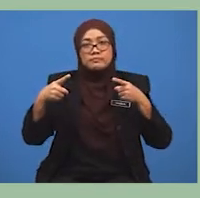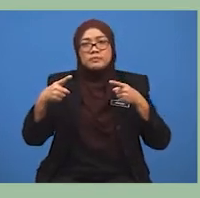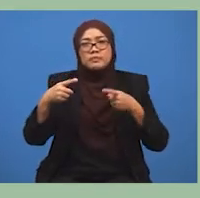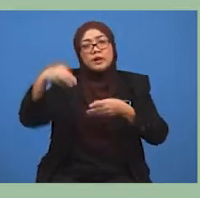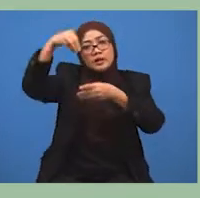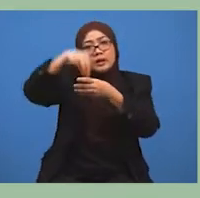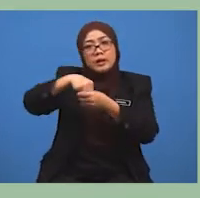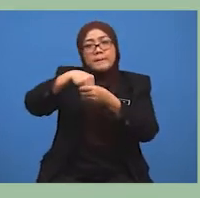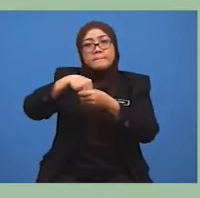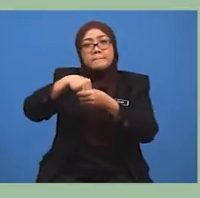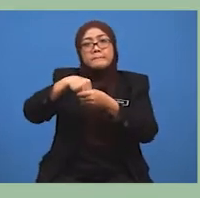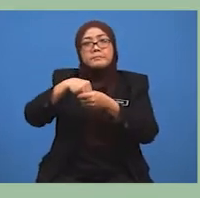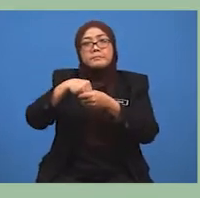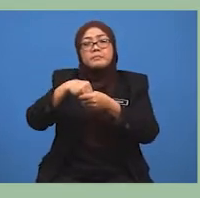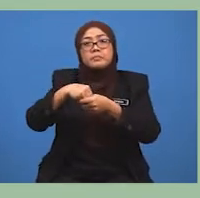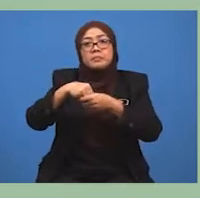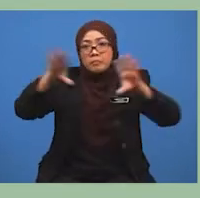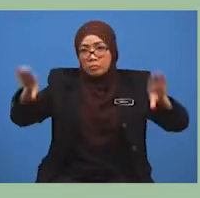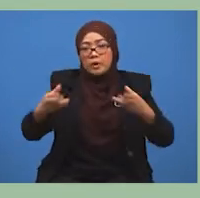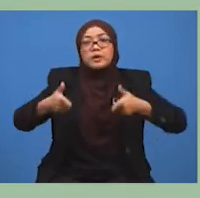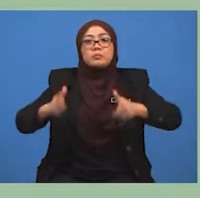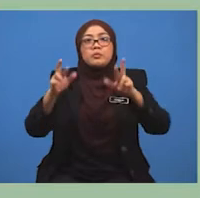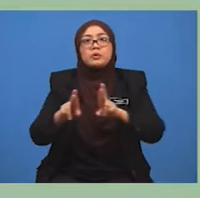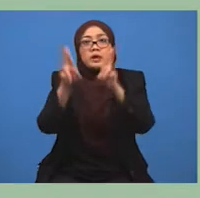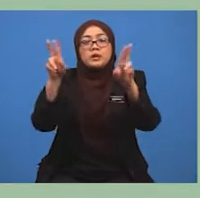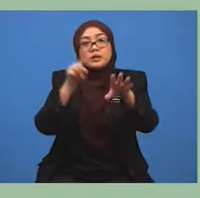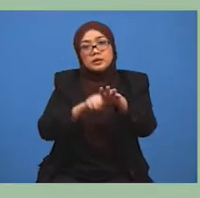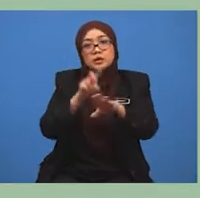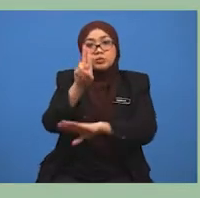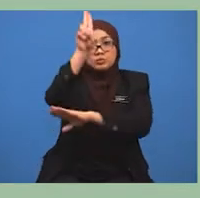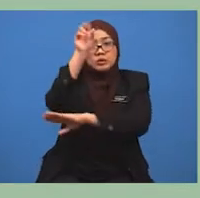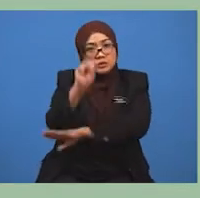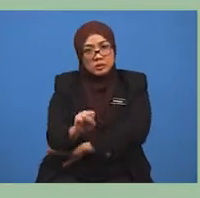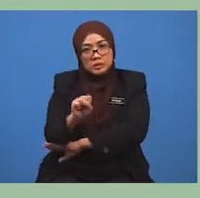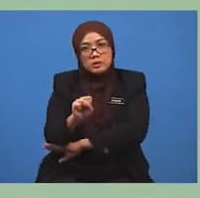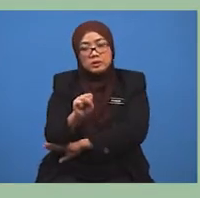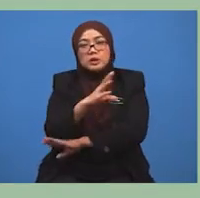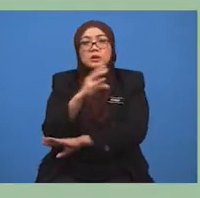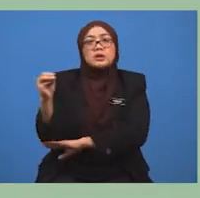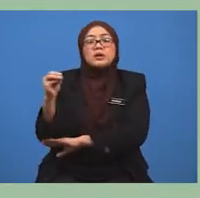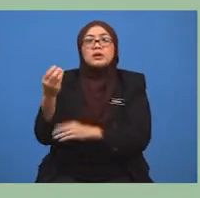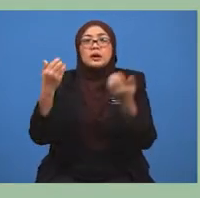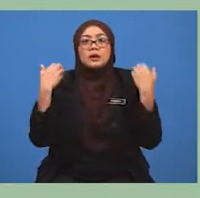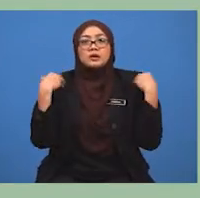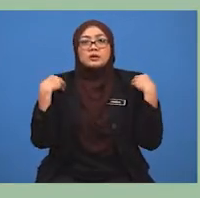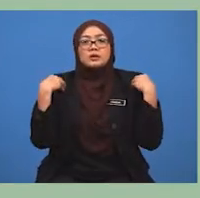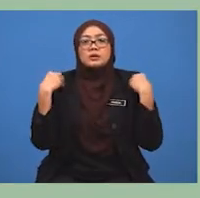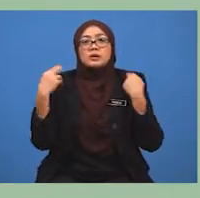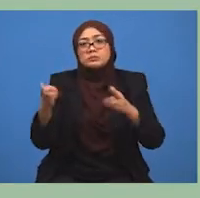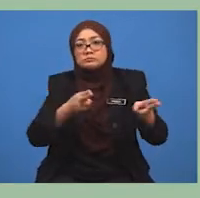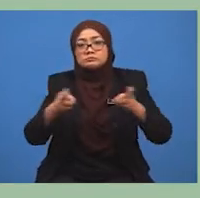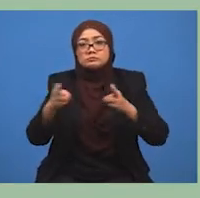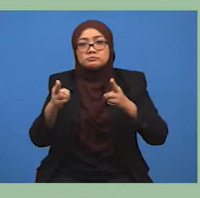pembinaan leburaya utara-selatan oleh PLAS Berhad dan Perkhidmatan LRT